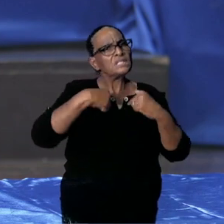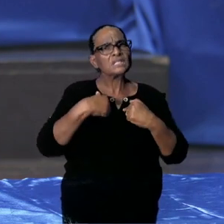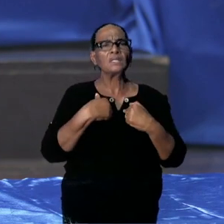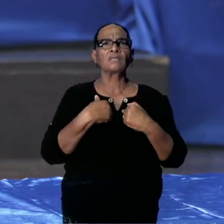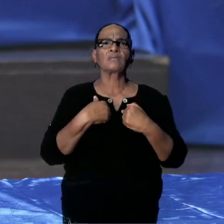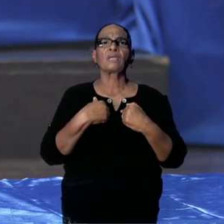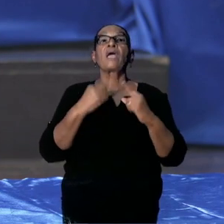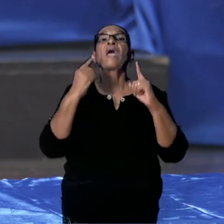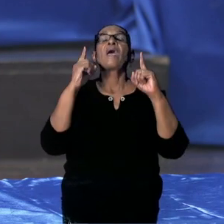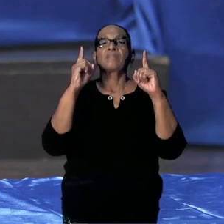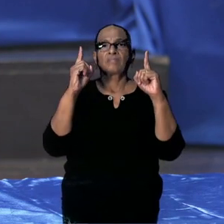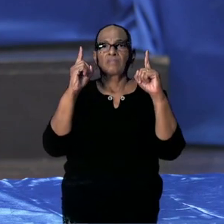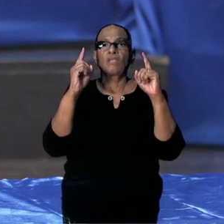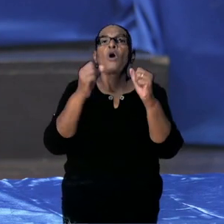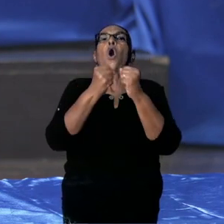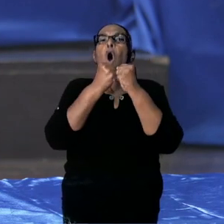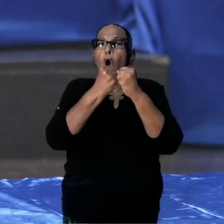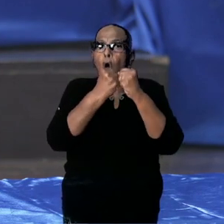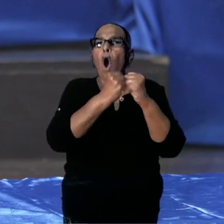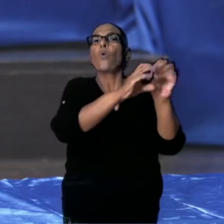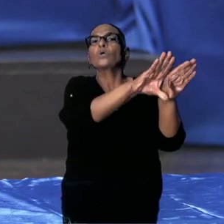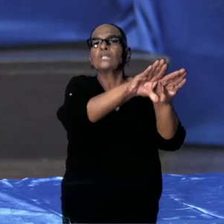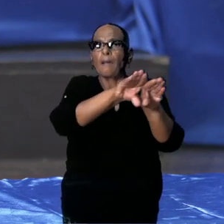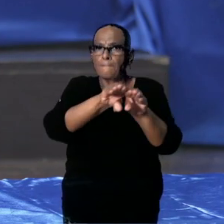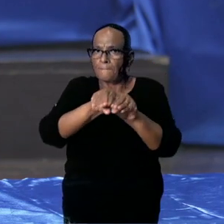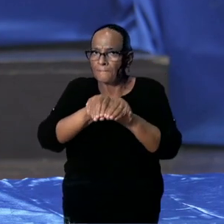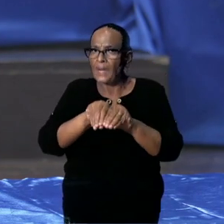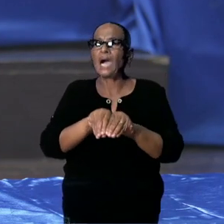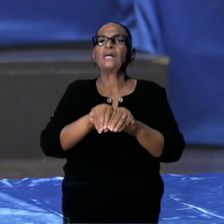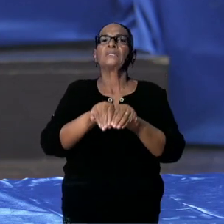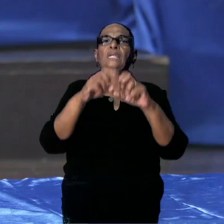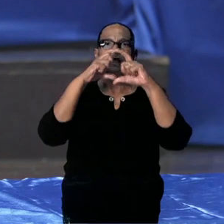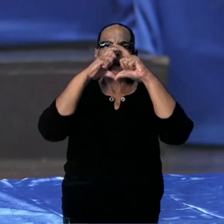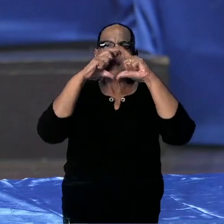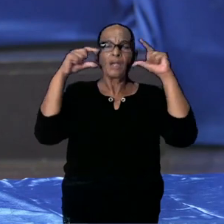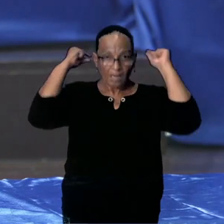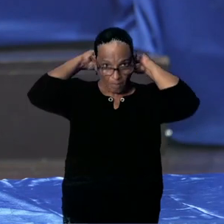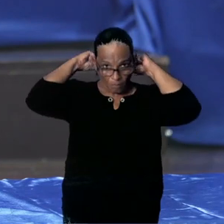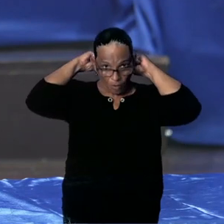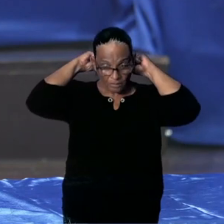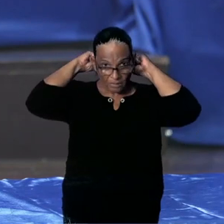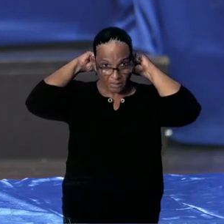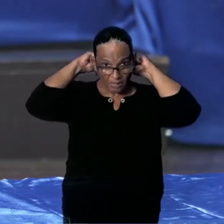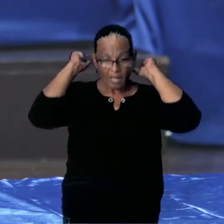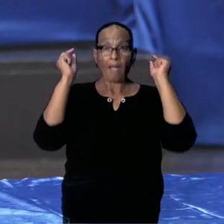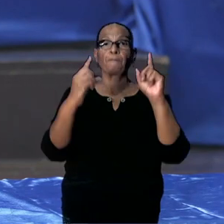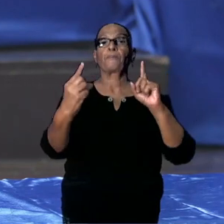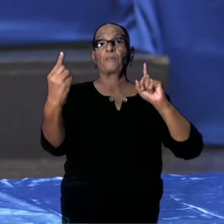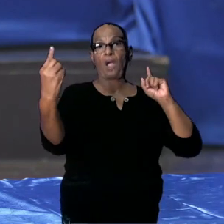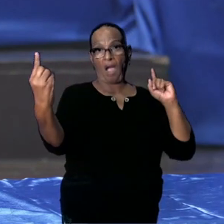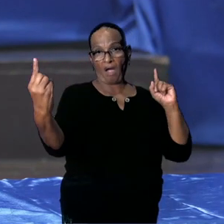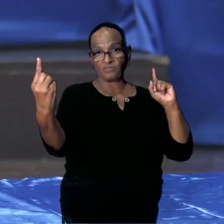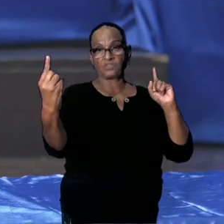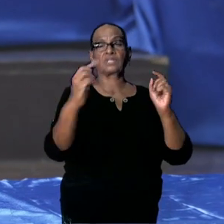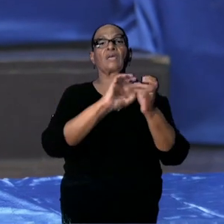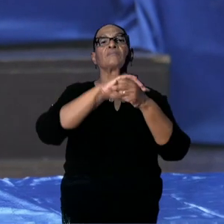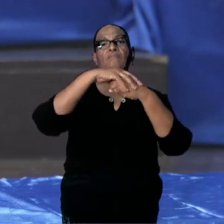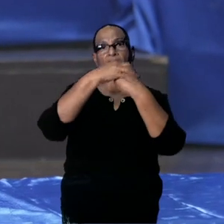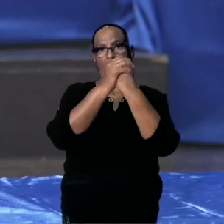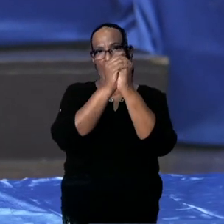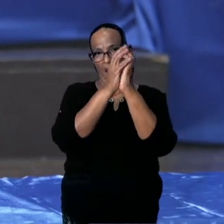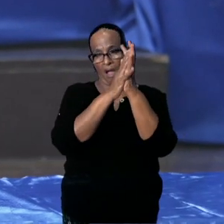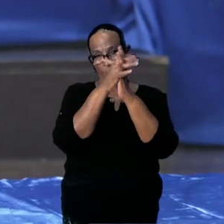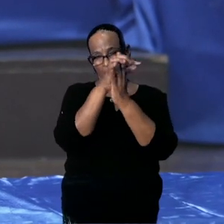bovenal, houdt u de maatregelen, de Mohana maatregelen. Ziet ze hier, de Mohana, mondneuskap,